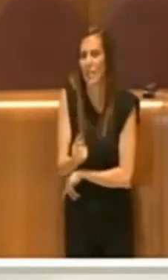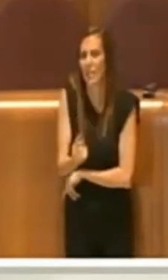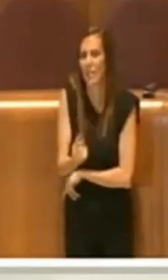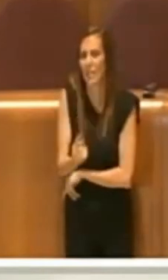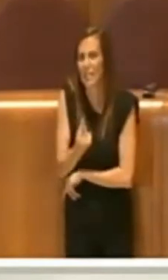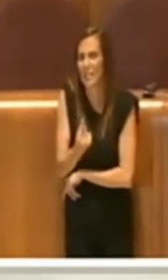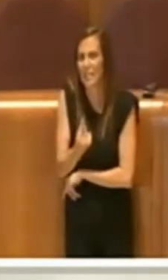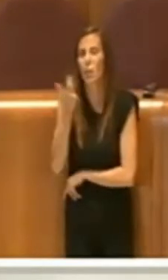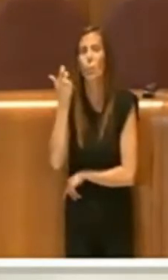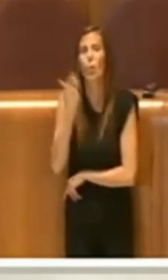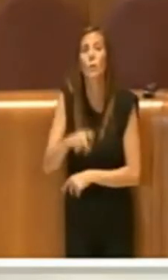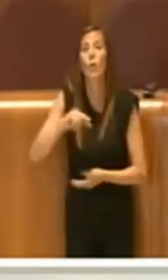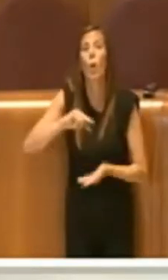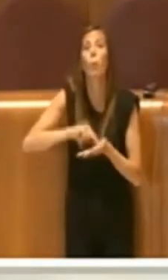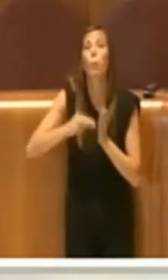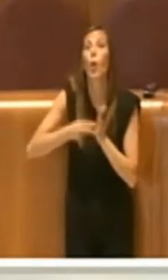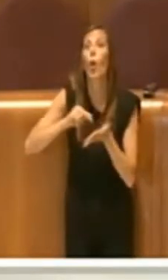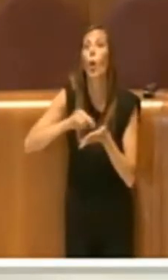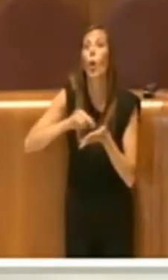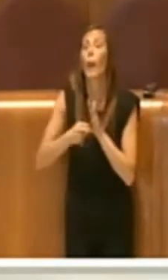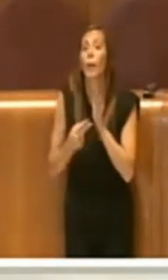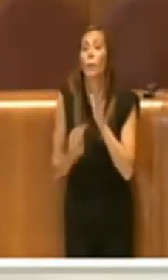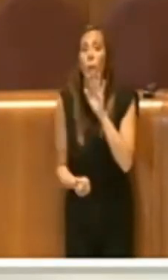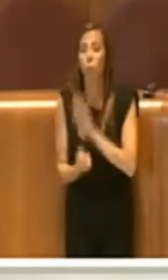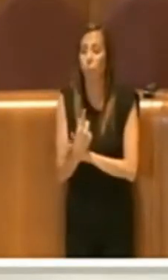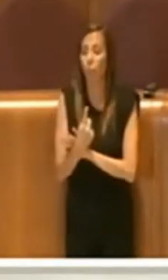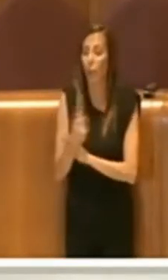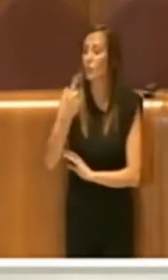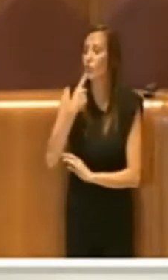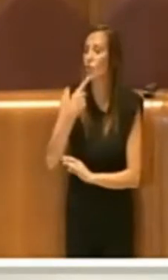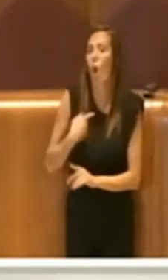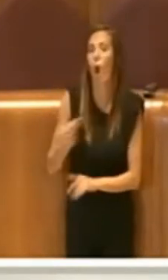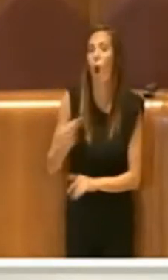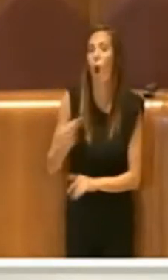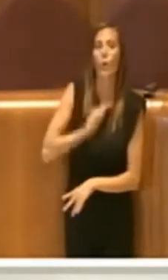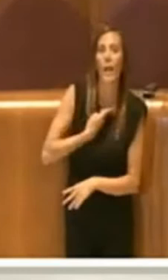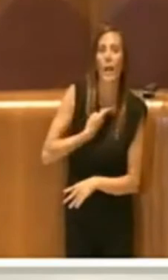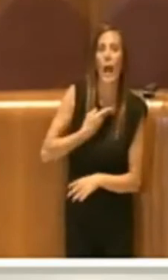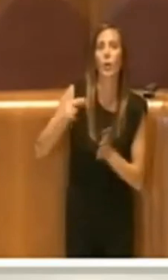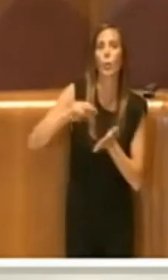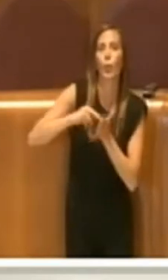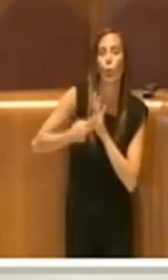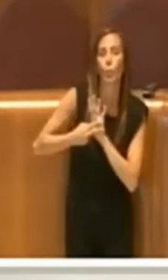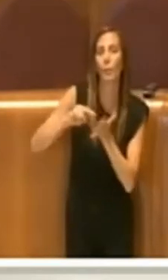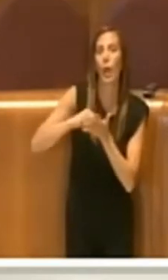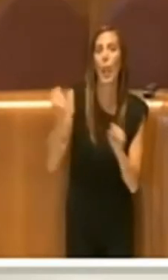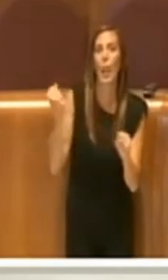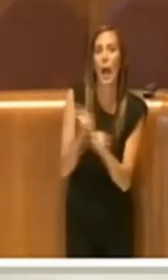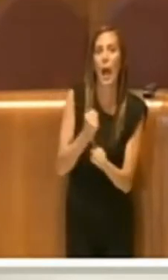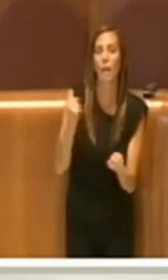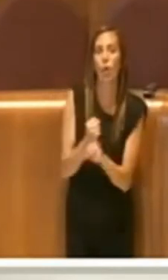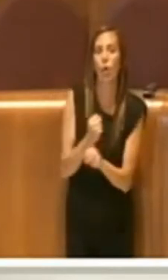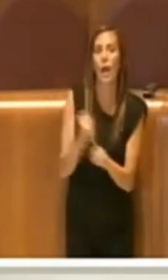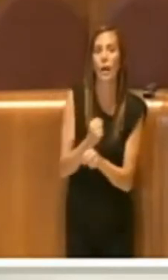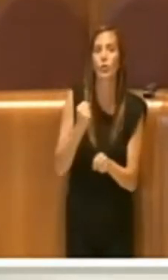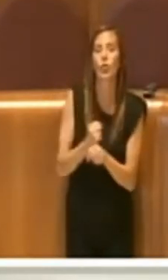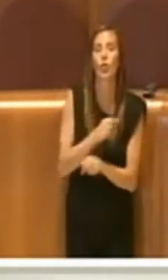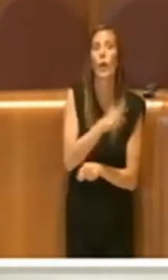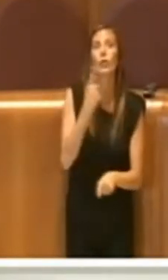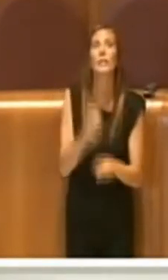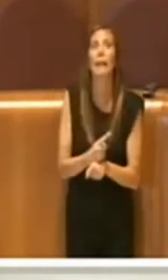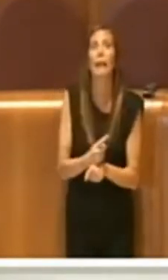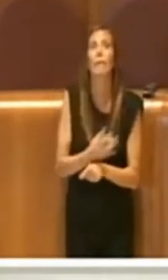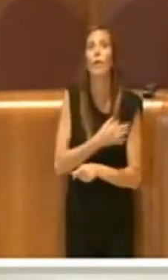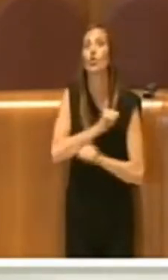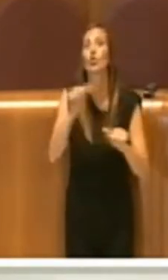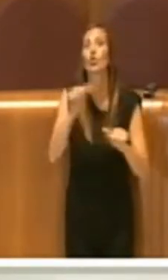quel problema che ci veniva imputato rispetto al fatto che i lavoratori dovevano fare solo le ore a